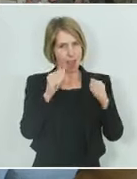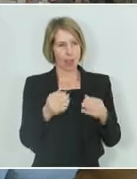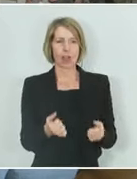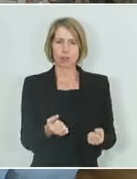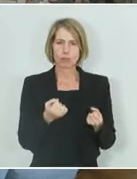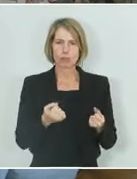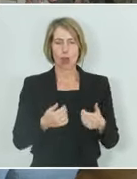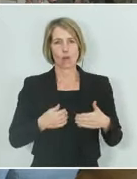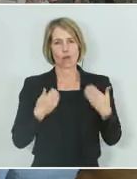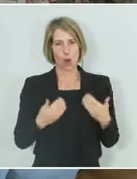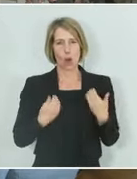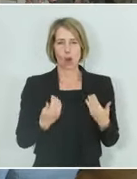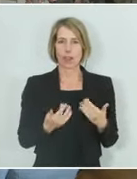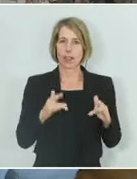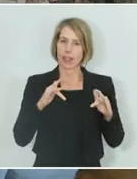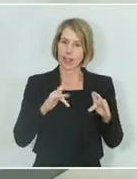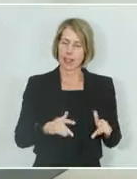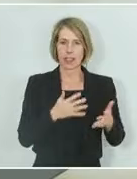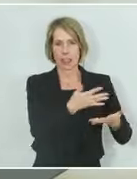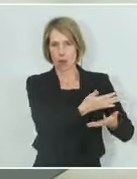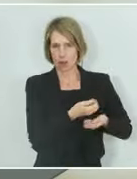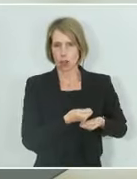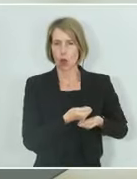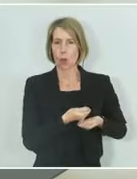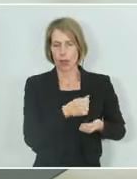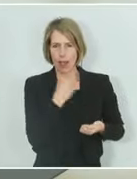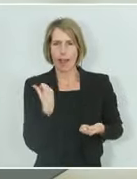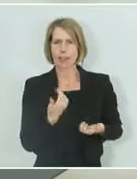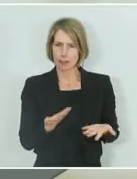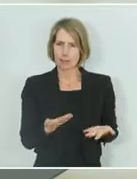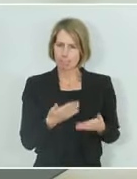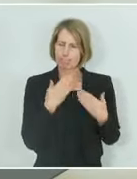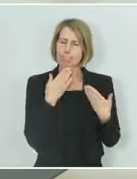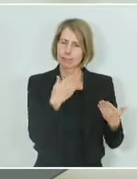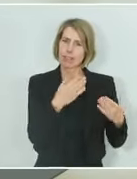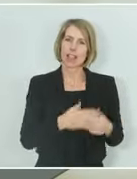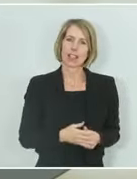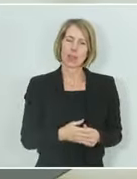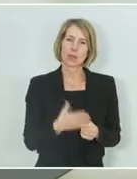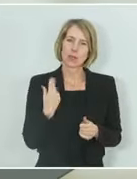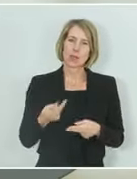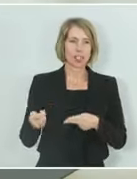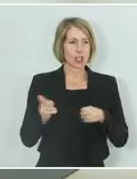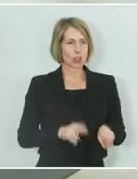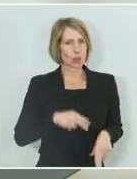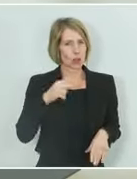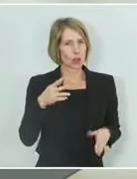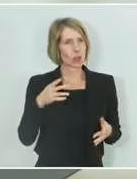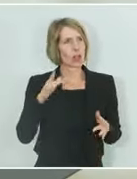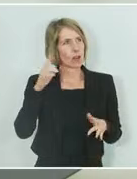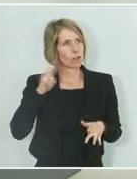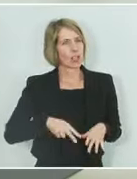von Ihnen hier willkommen geheißen zu werden, hier wieder in Wien zu sein. Es ist mein erster